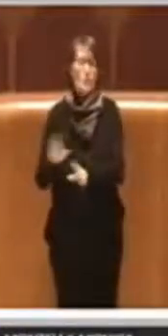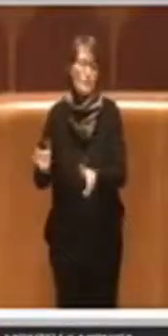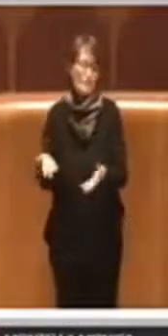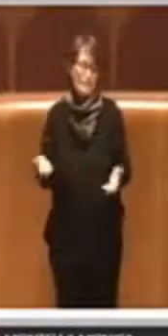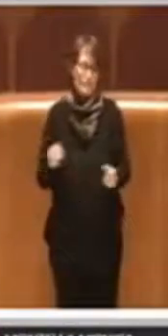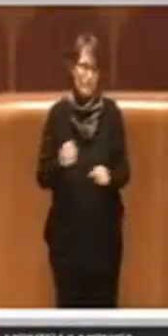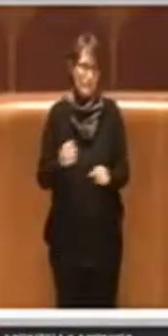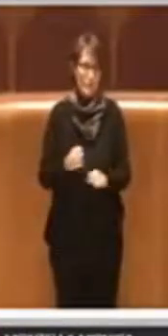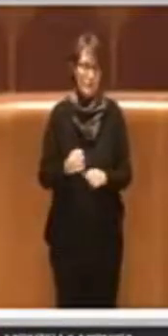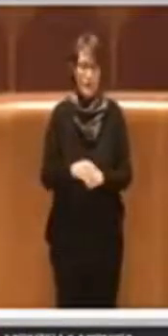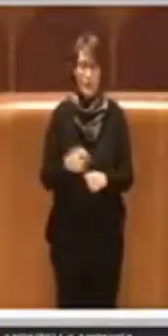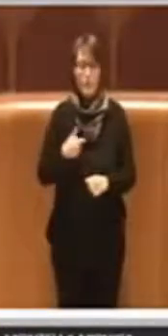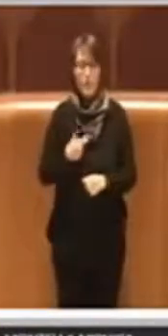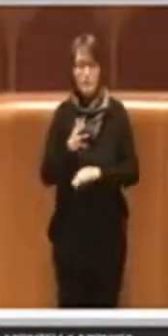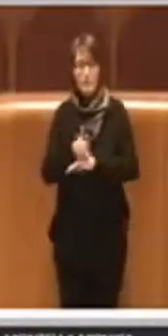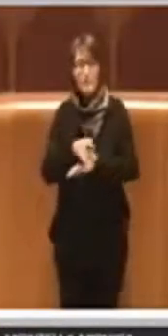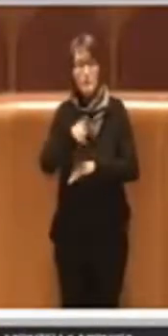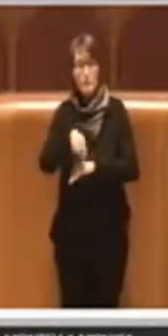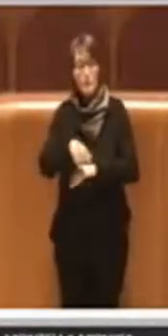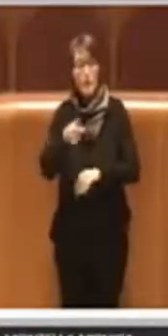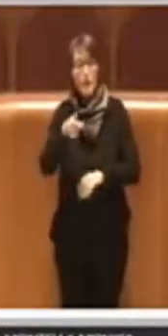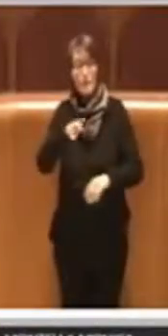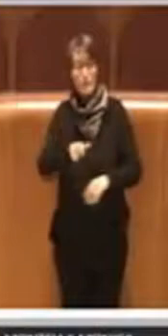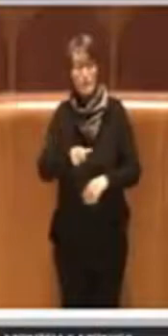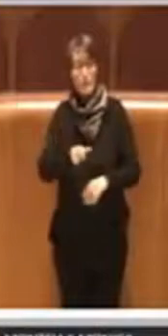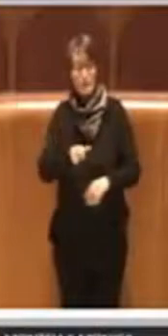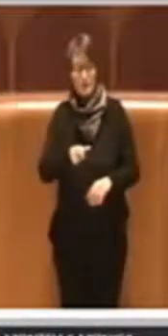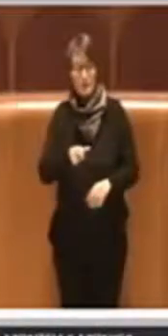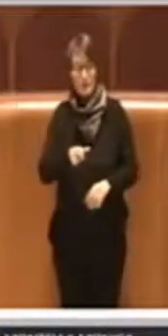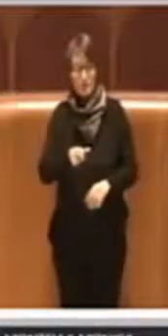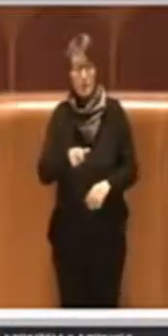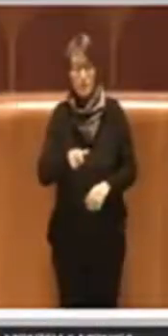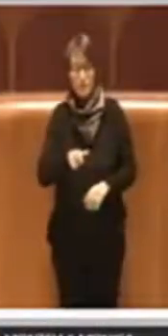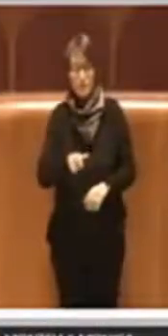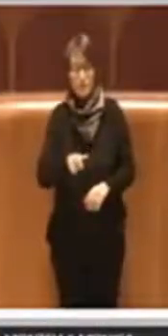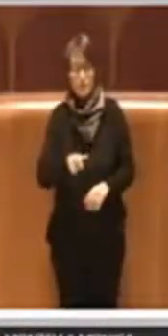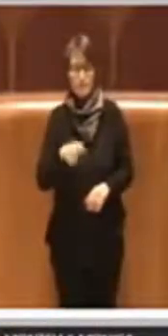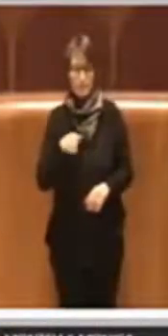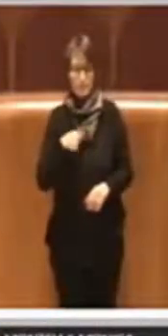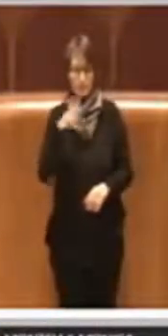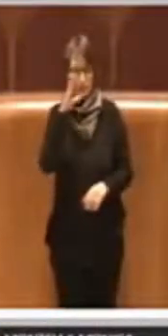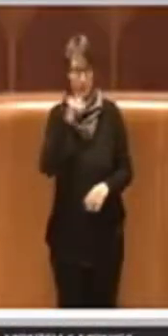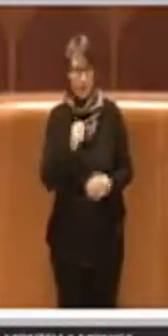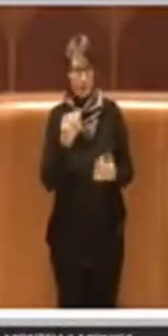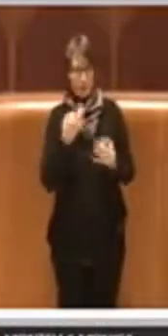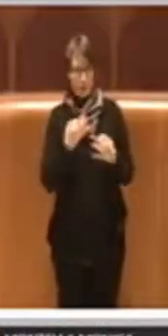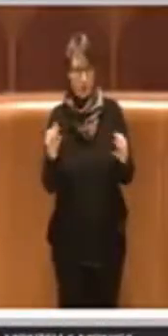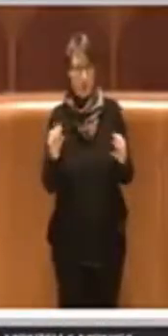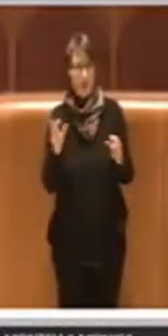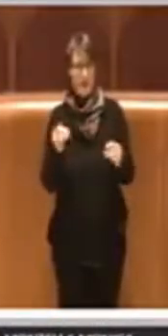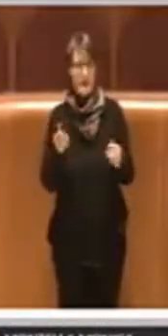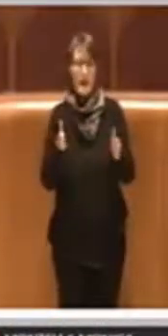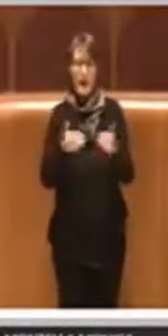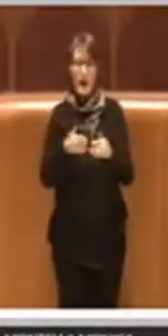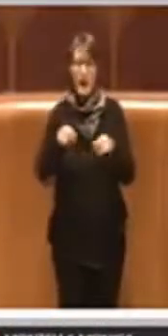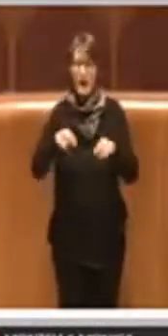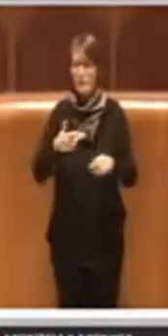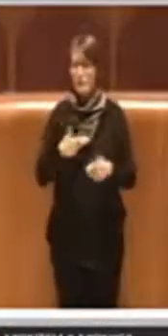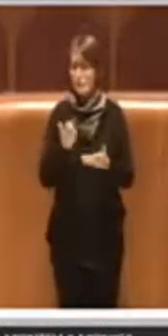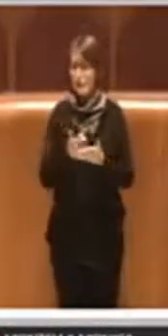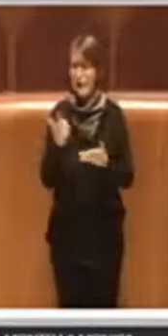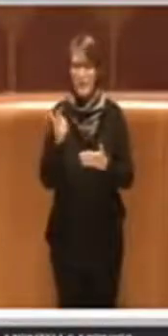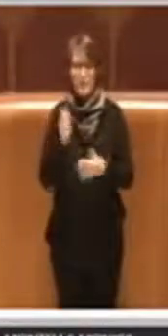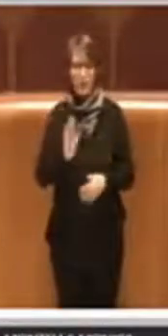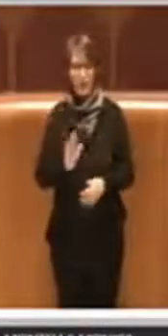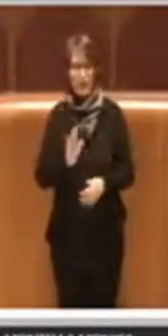anche per un altro motivo in particolare, ben capendo che l'aula ha una sua importanza ed è bene